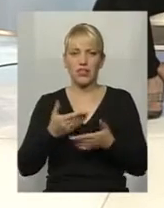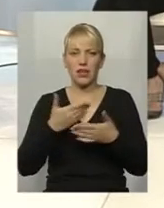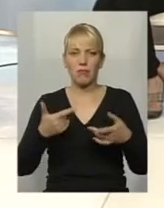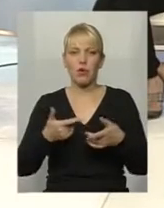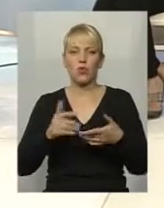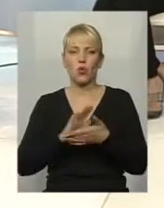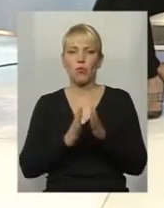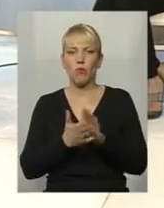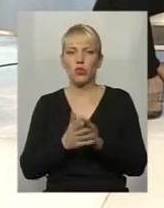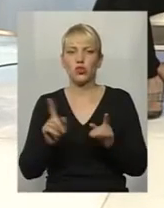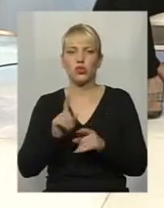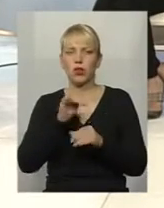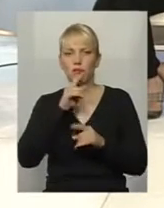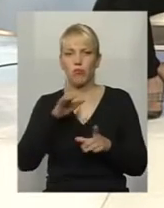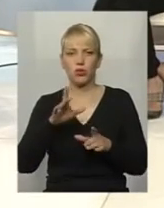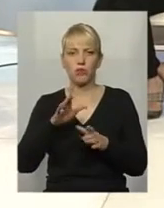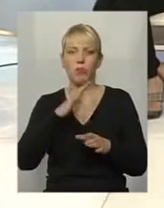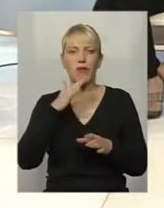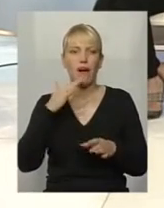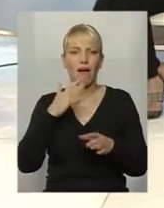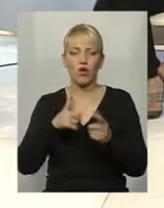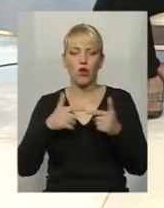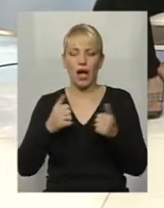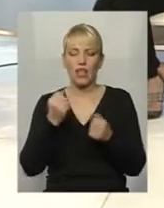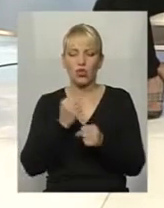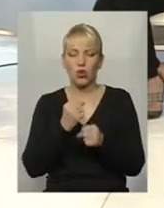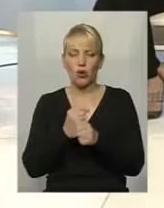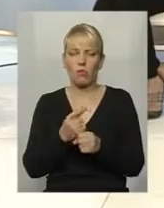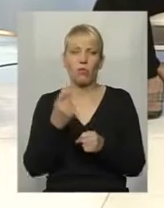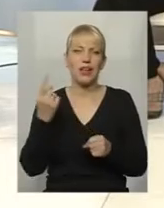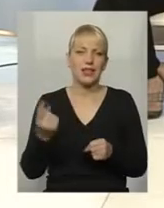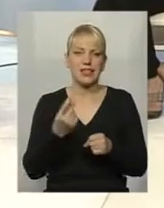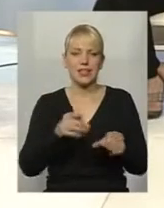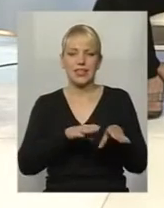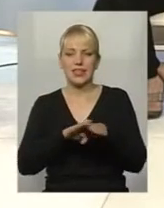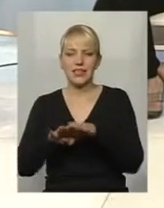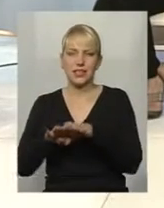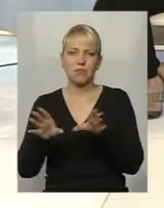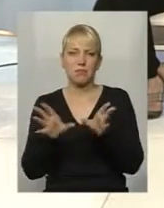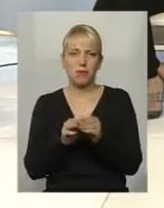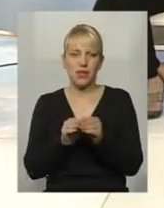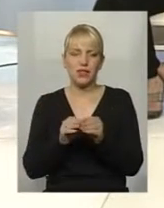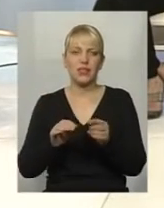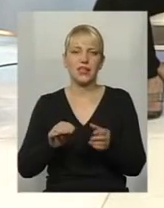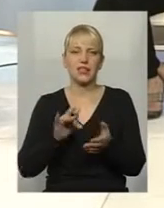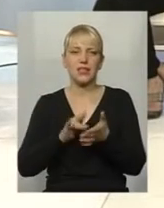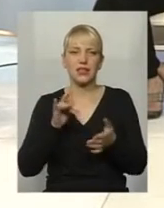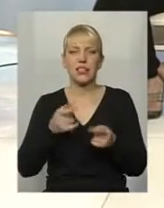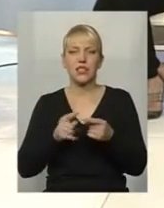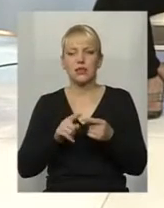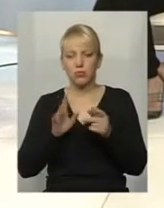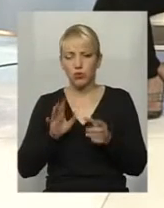не будемо множити їх багато, а зробимо єдиний спільний. Це дуже буде добре, тому що це буде, ну, залогію між собою будуть теж